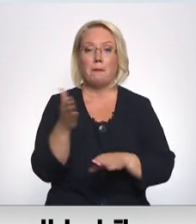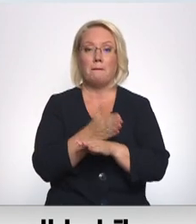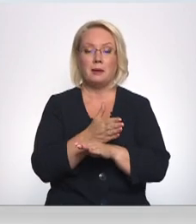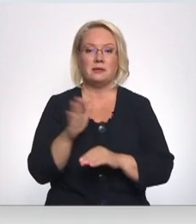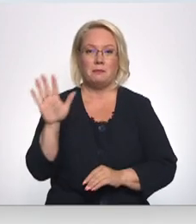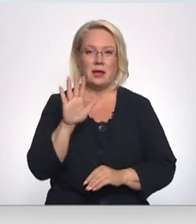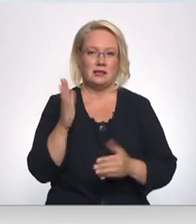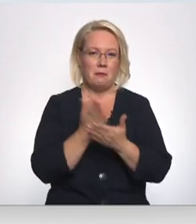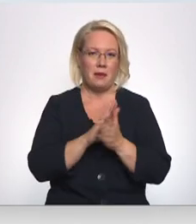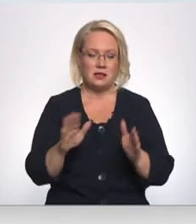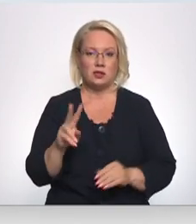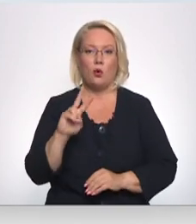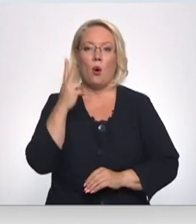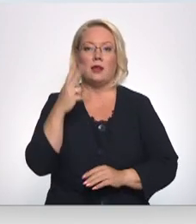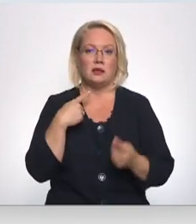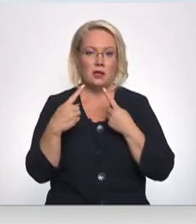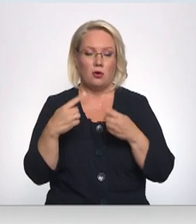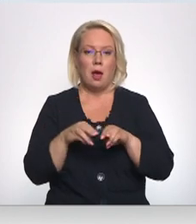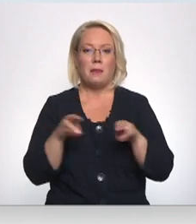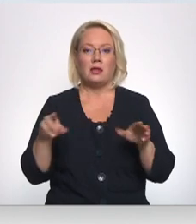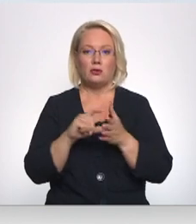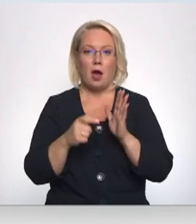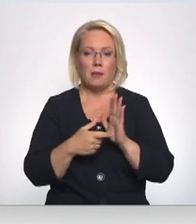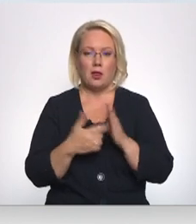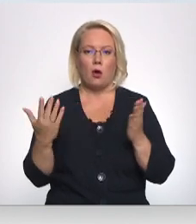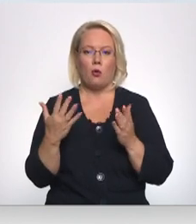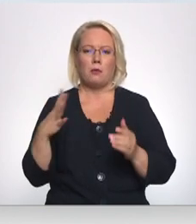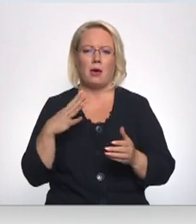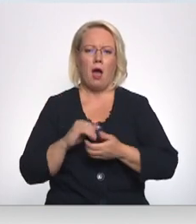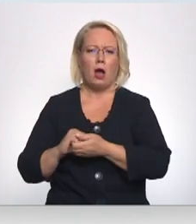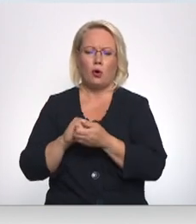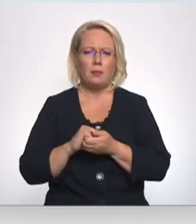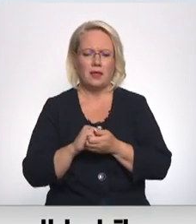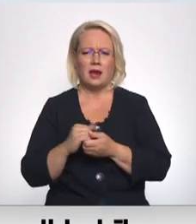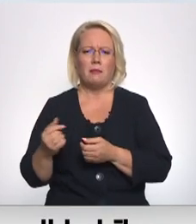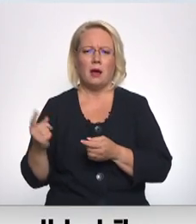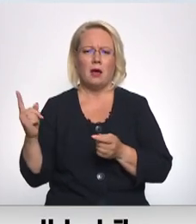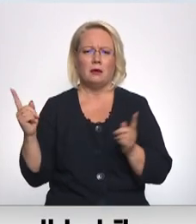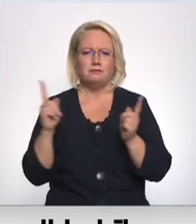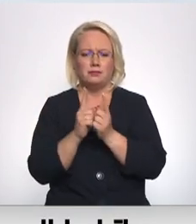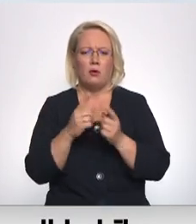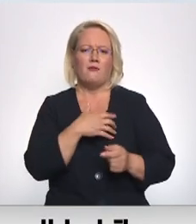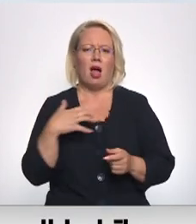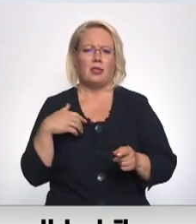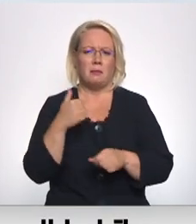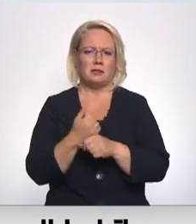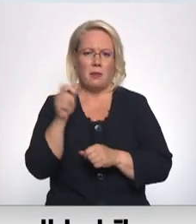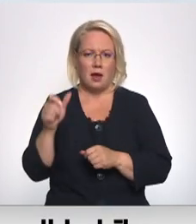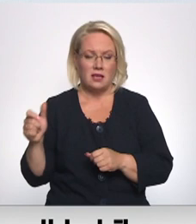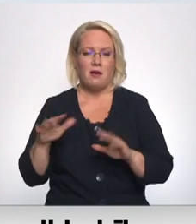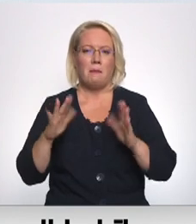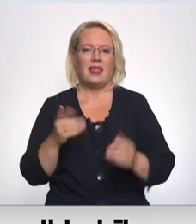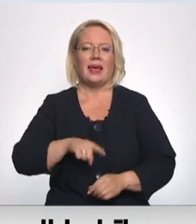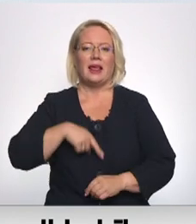vakarā noslēdzās otrās sarunas ministru kabinetā, uz kurām nāca arotbiedrības puse un valdības pārstāvji. Taču ilgi